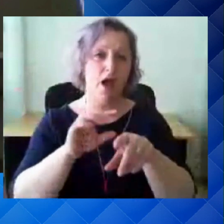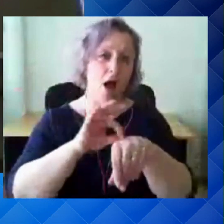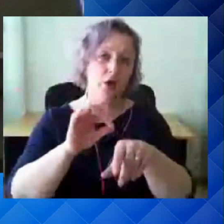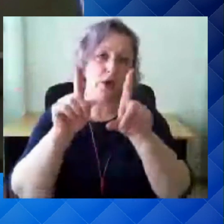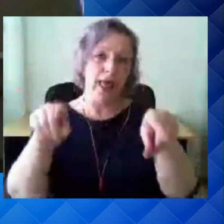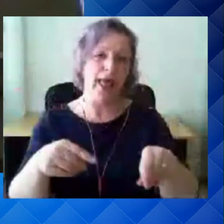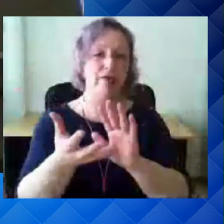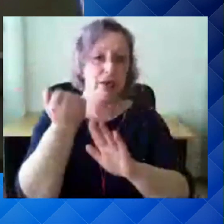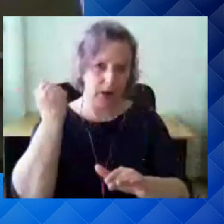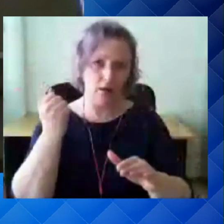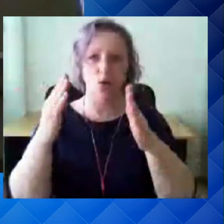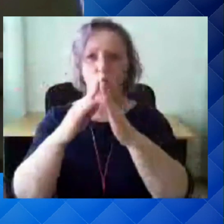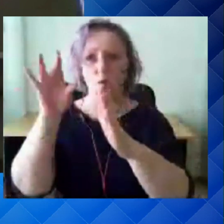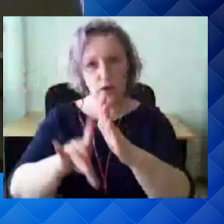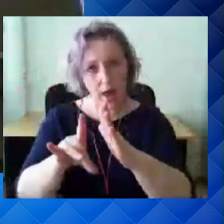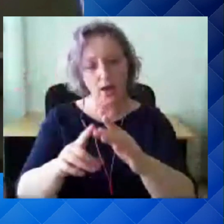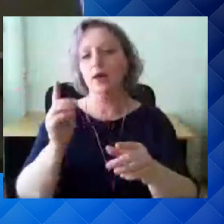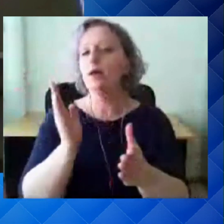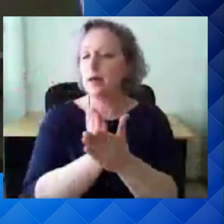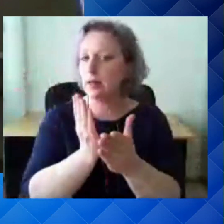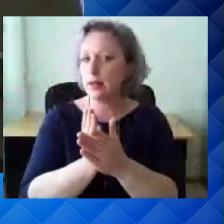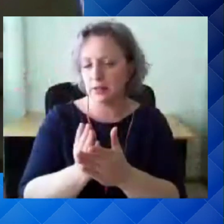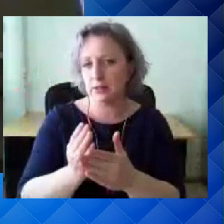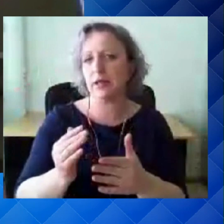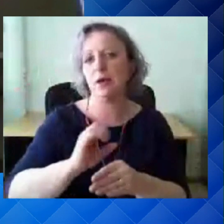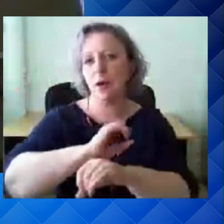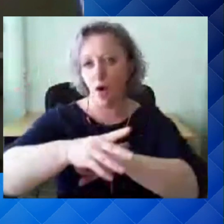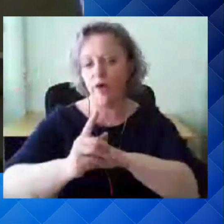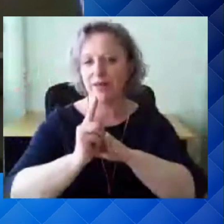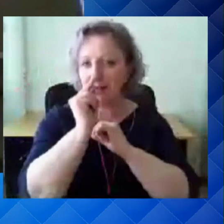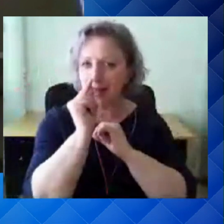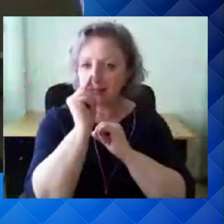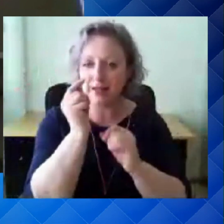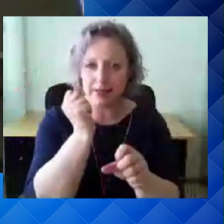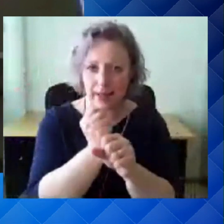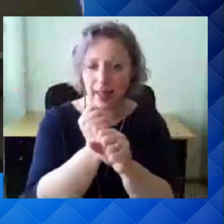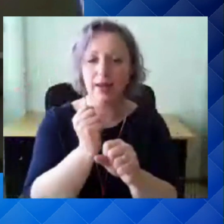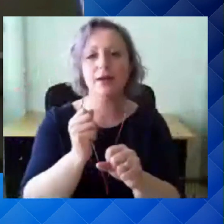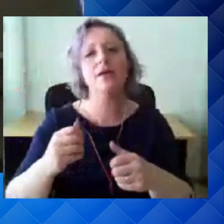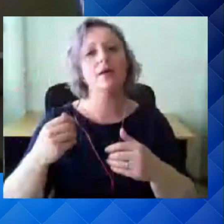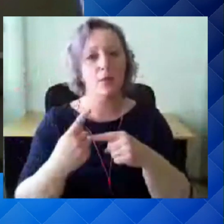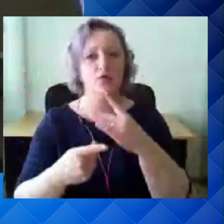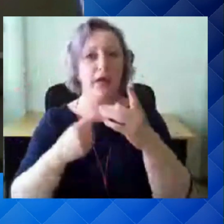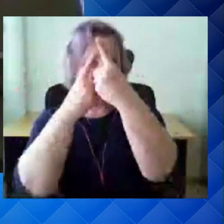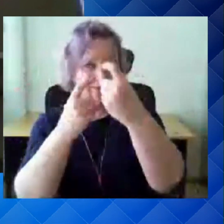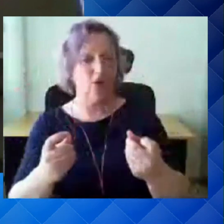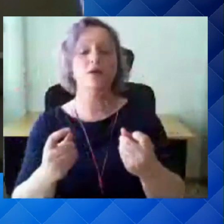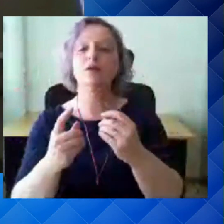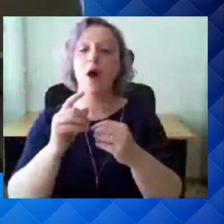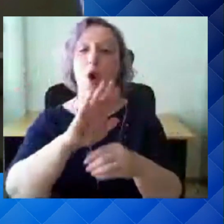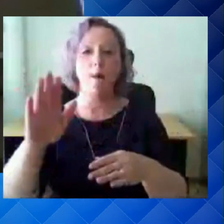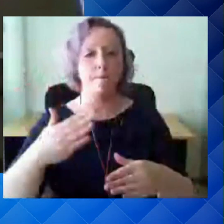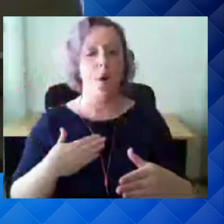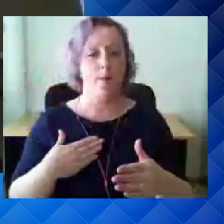kindlasti ka veel kovid testi, et minu lähikontaktsed oleksid teadlikud ja nakkust edasi ei levitaks. Samamoodi jälgin oma pereliikmete